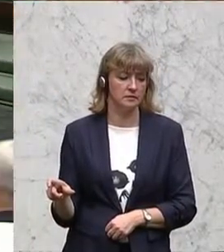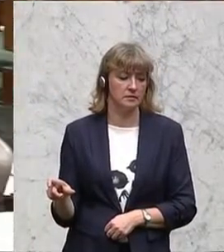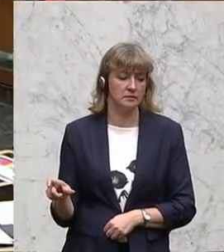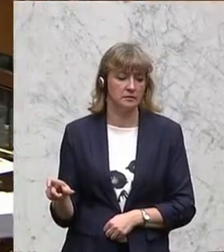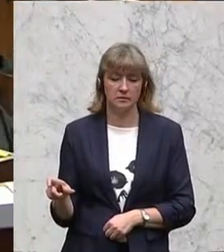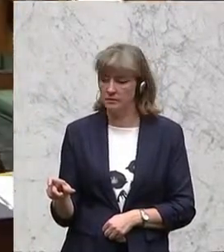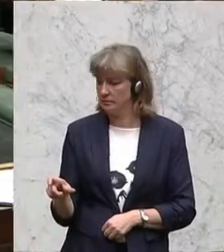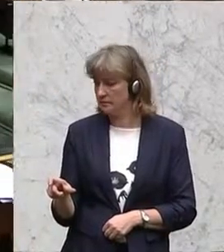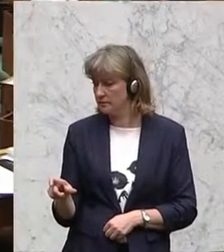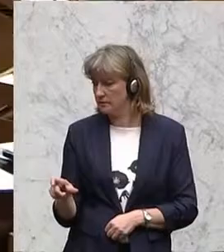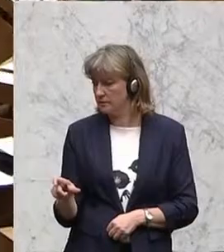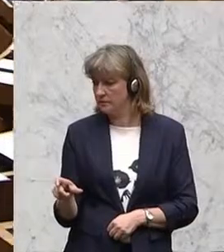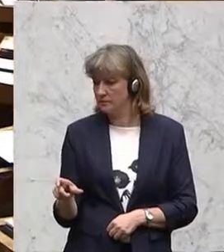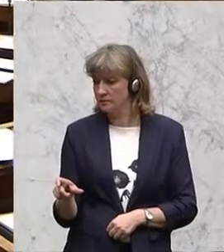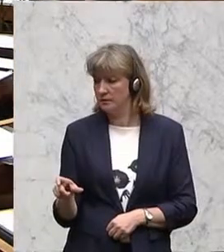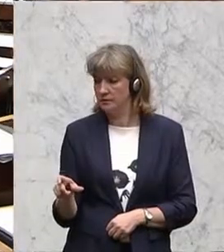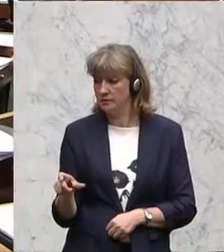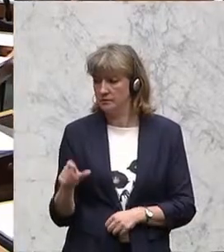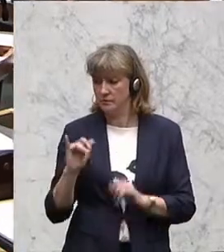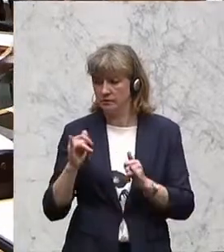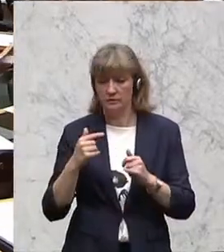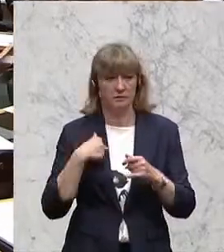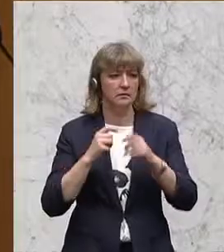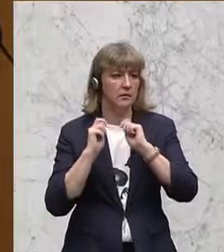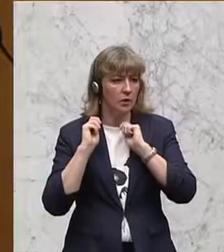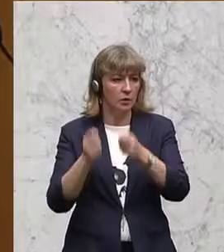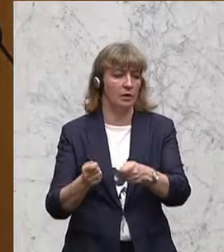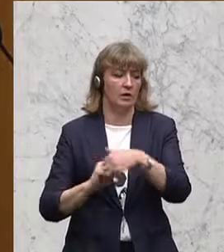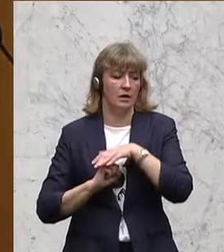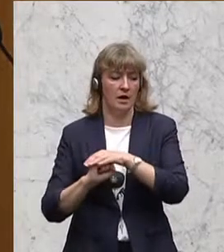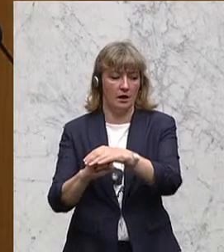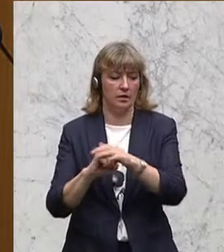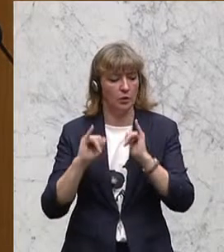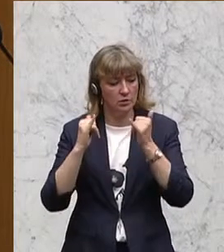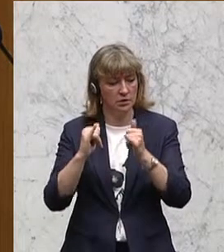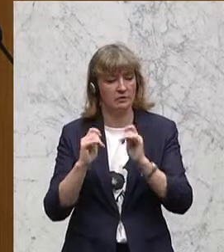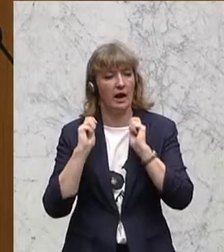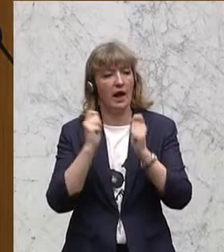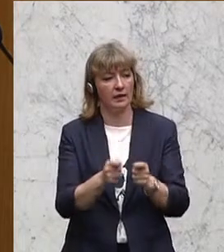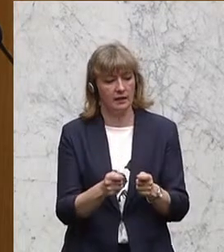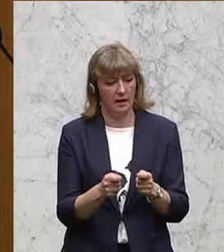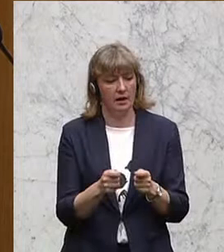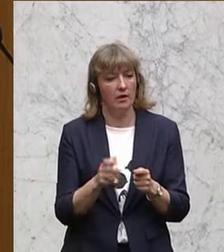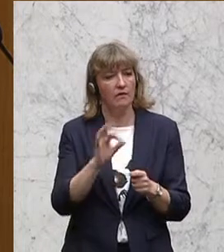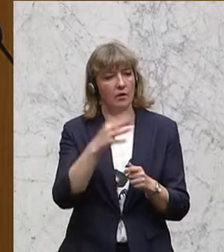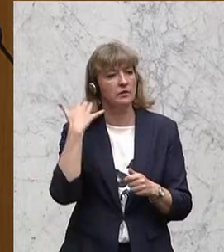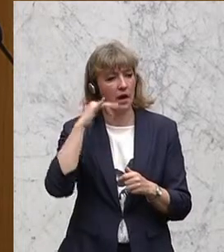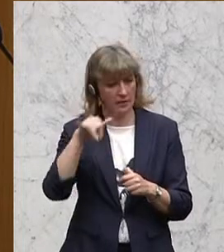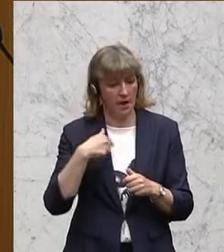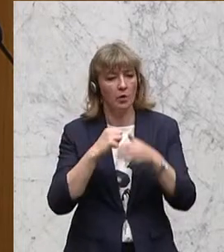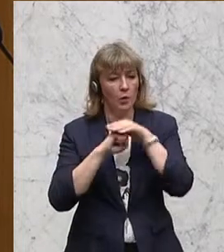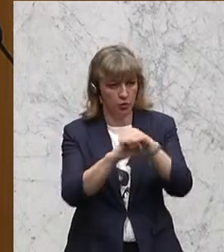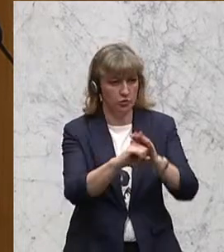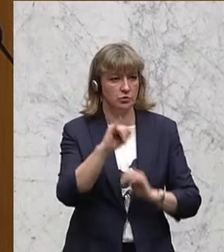wir auch den Antrag und den Initiativantrag von Helene Jammer,